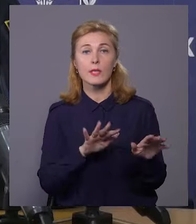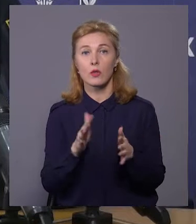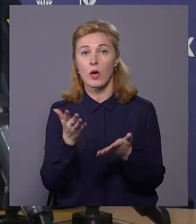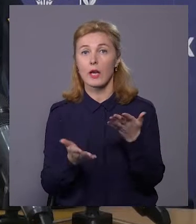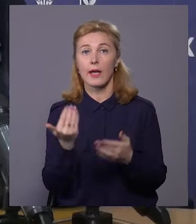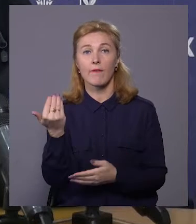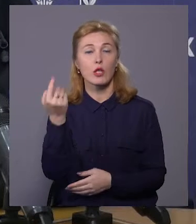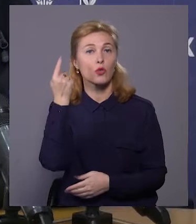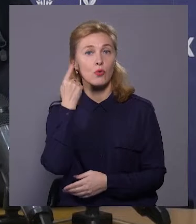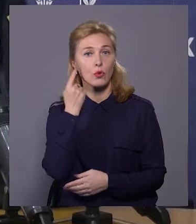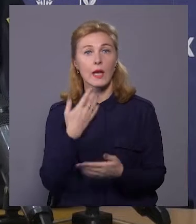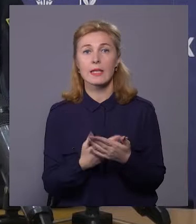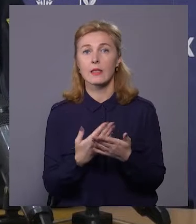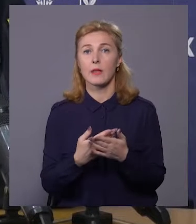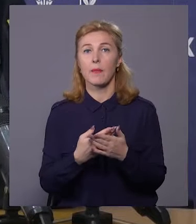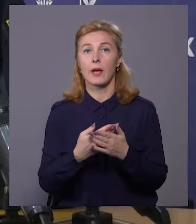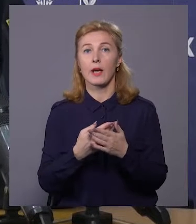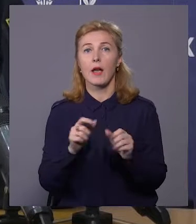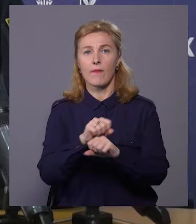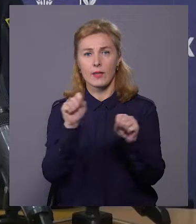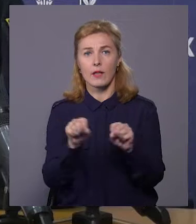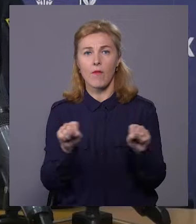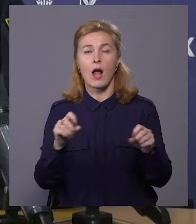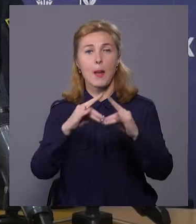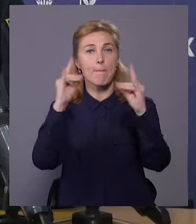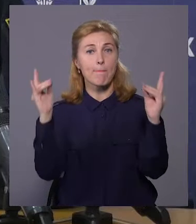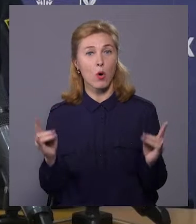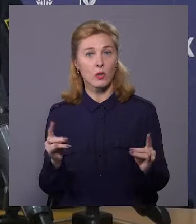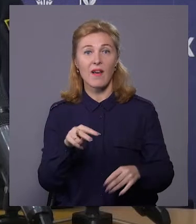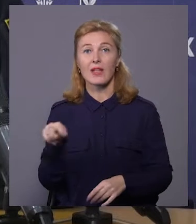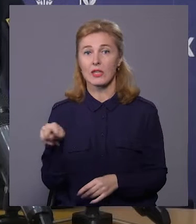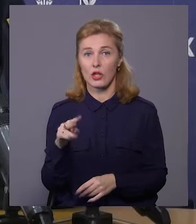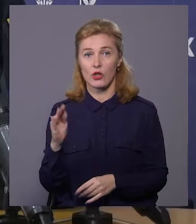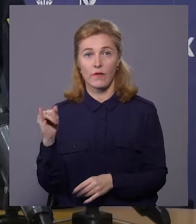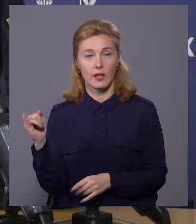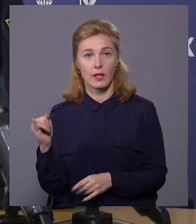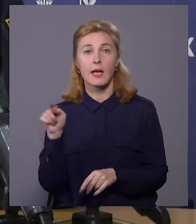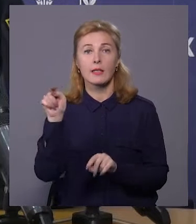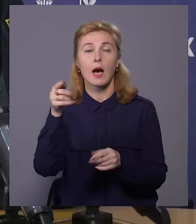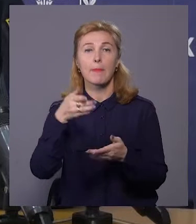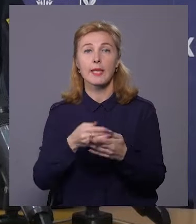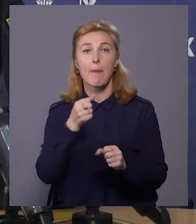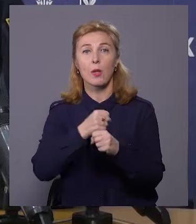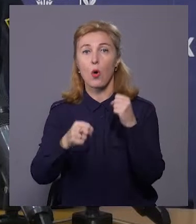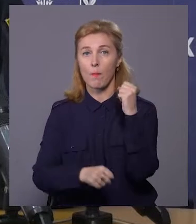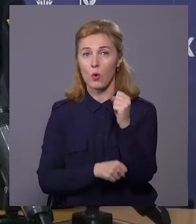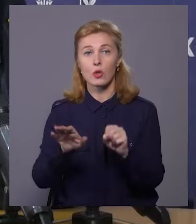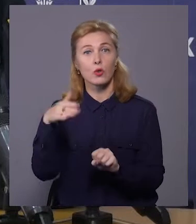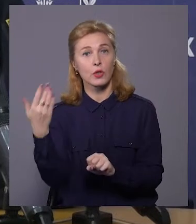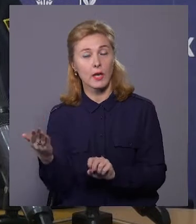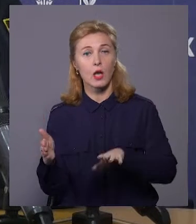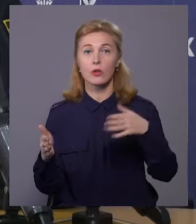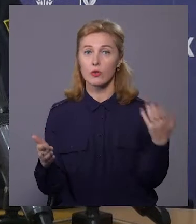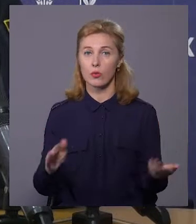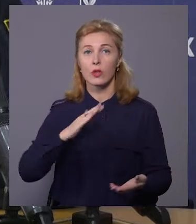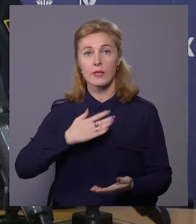яку ви чули, що ніби взірвали мост Латичі. Ніхто не взірвав мост Латичі. Там є блокпости з однієї і з другої сторони,